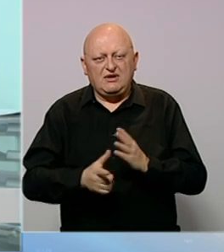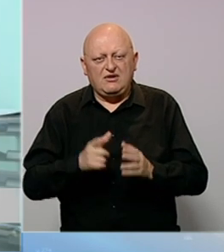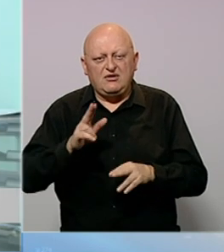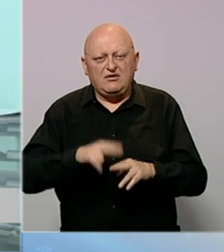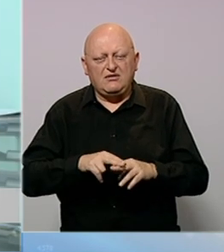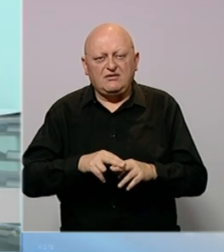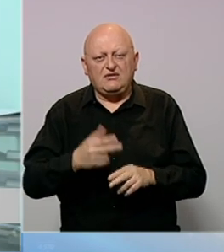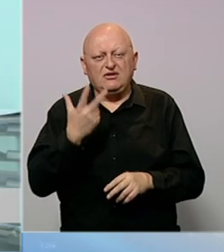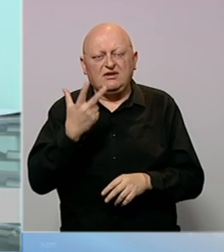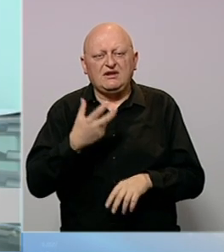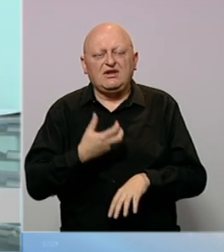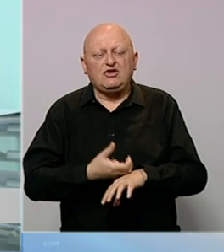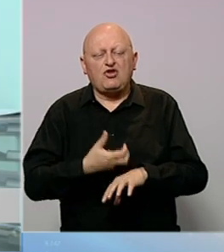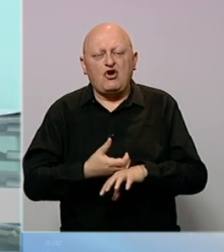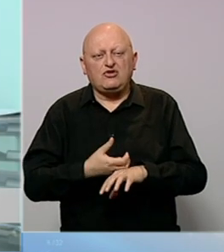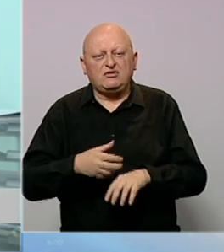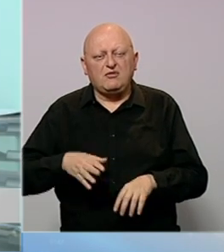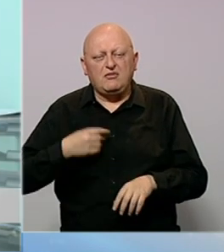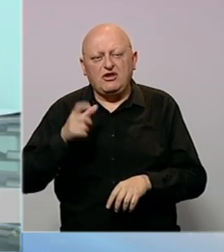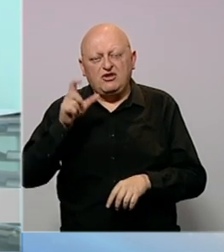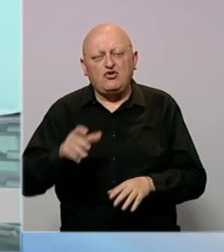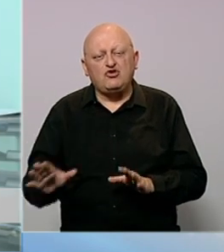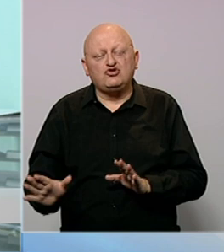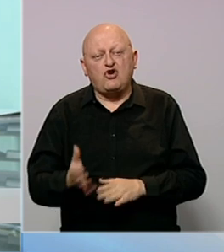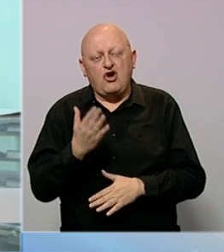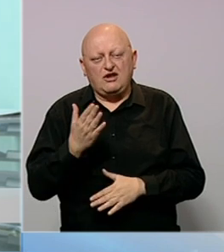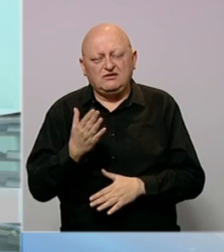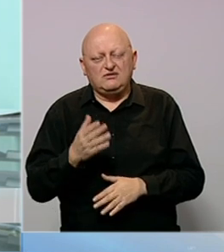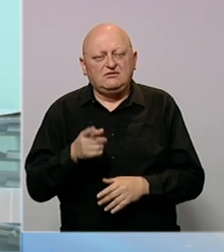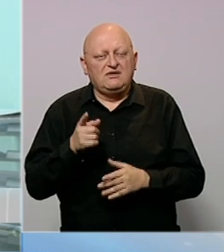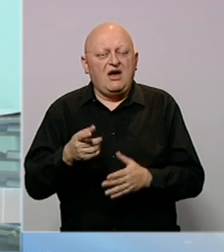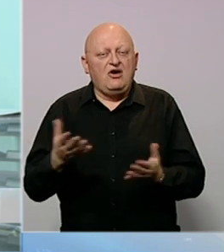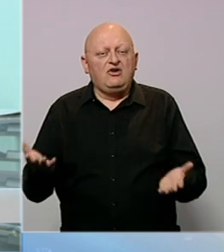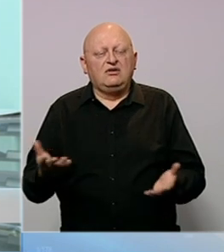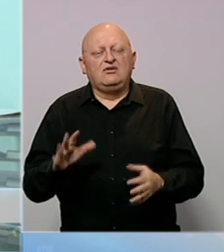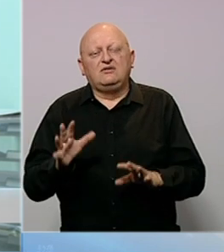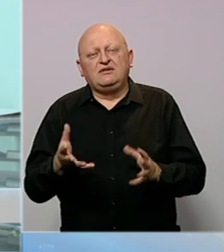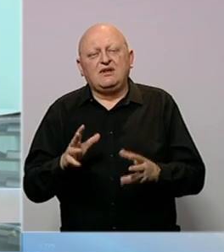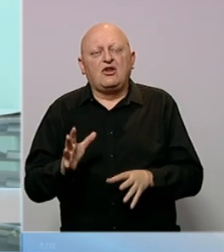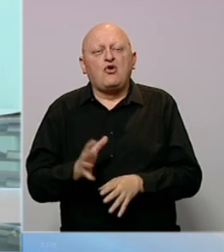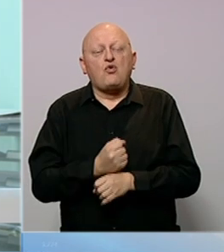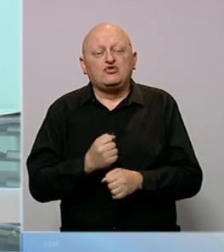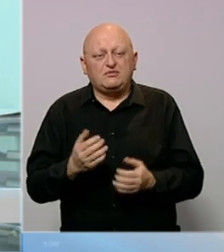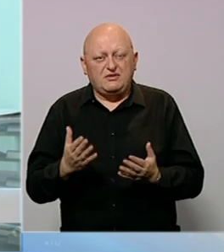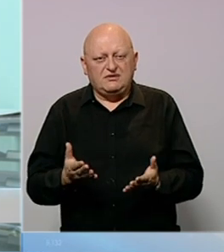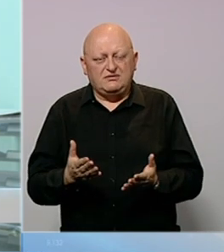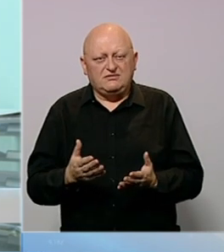ostali na tri doktora jer su mladi ljudi odlazili, tako da smo nekako uspjeli